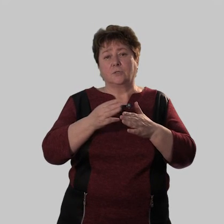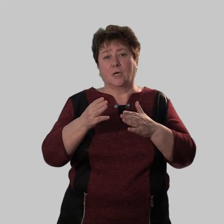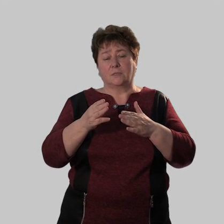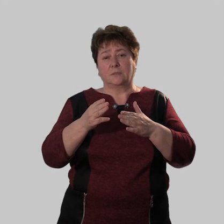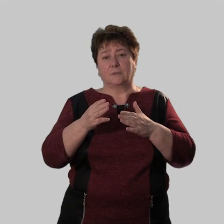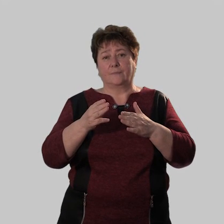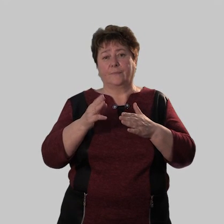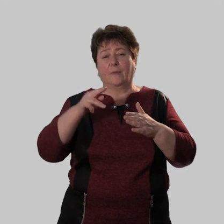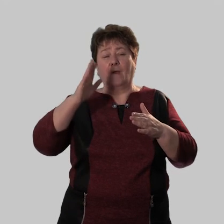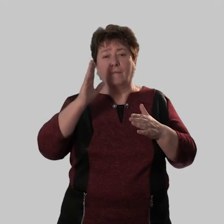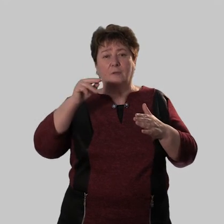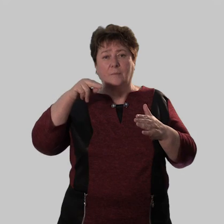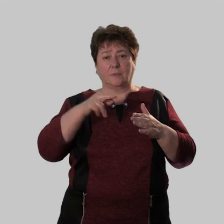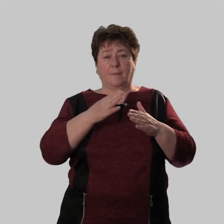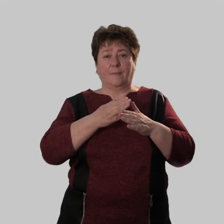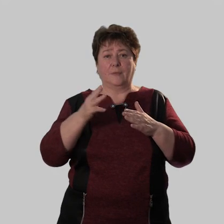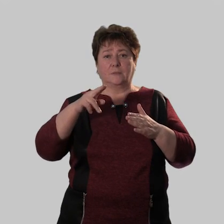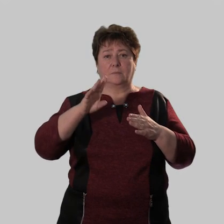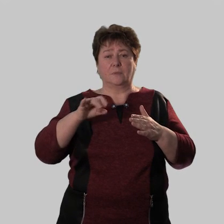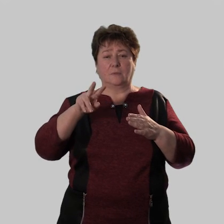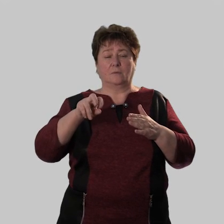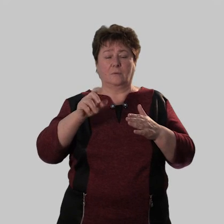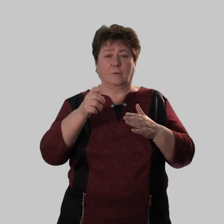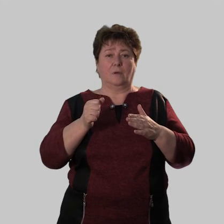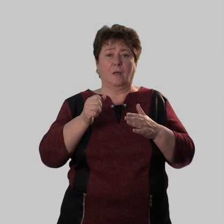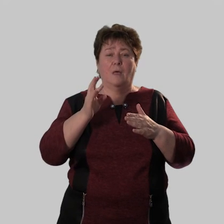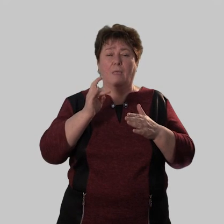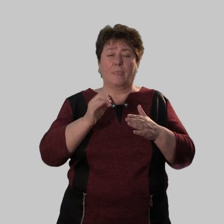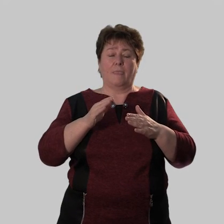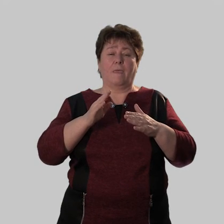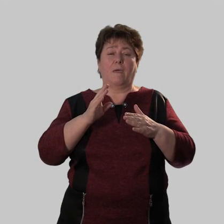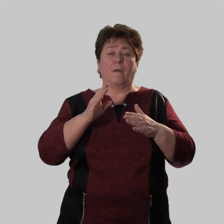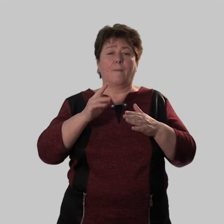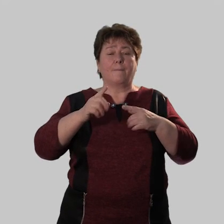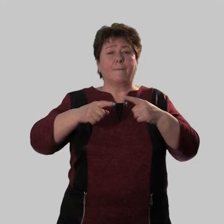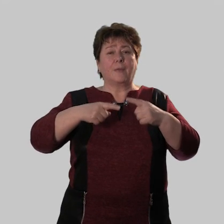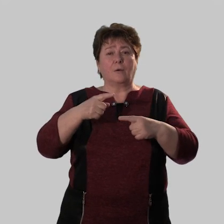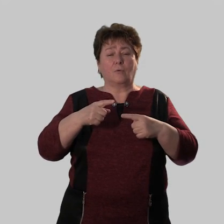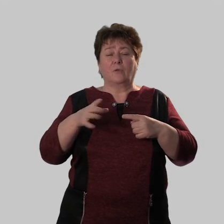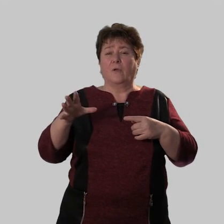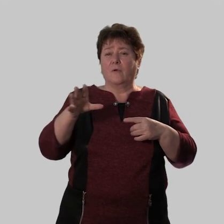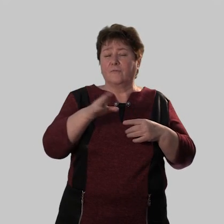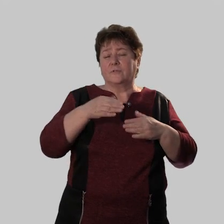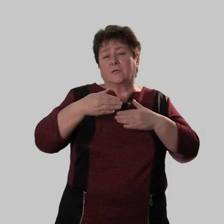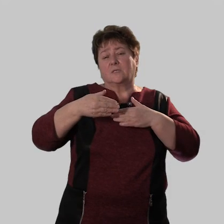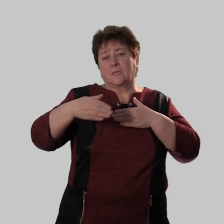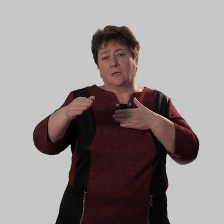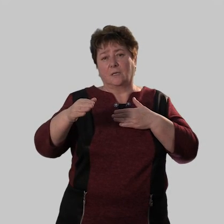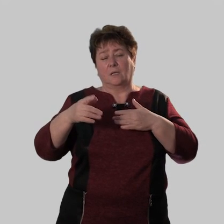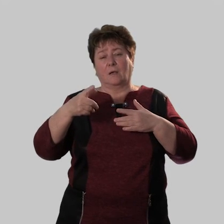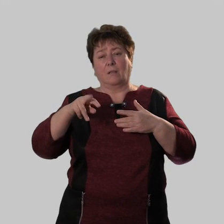часть. Винительный падеж без предлога. Непереходные. Это все